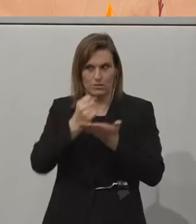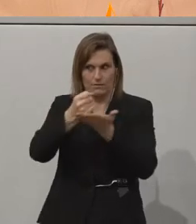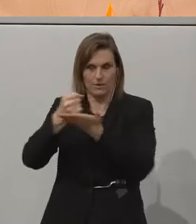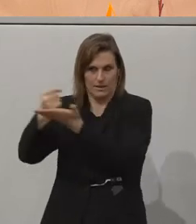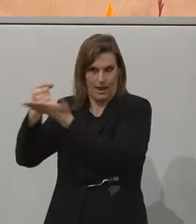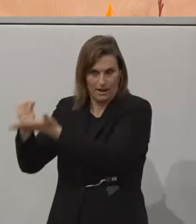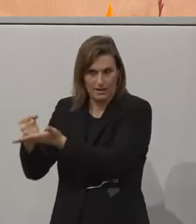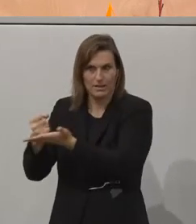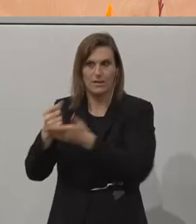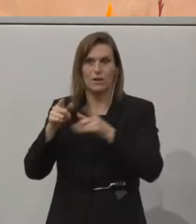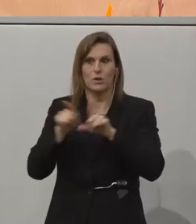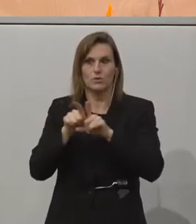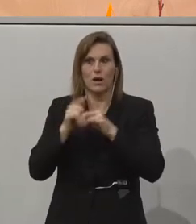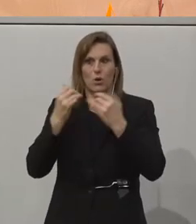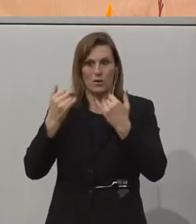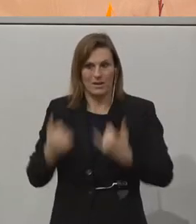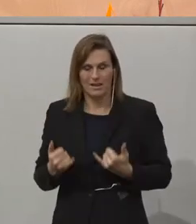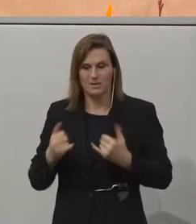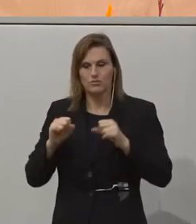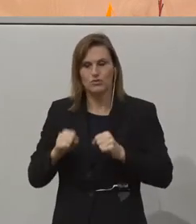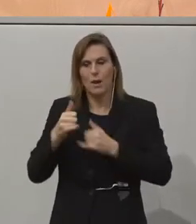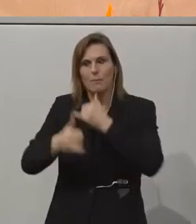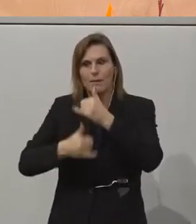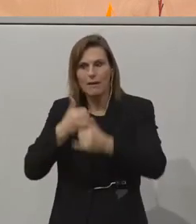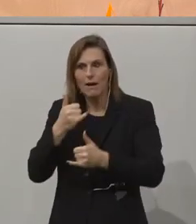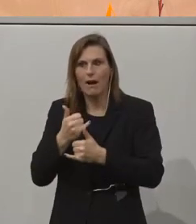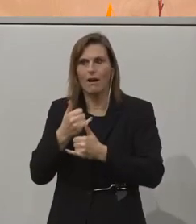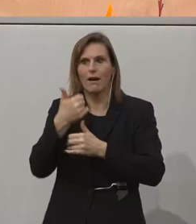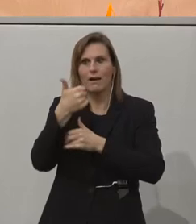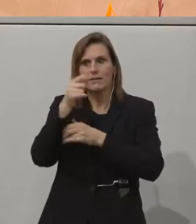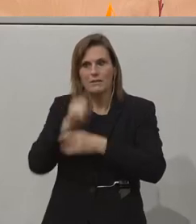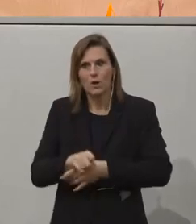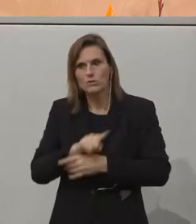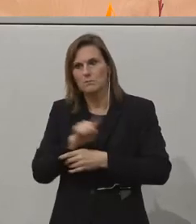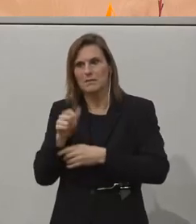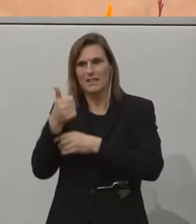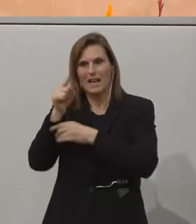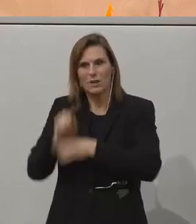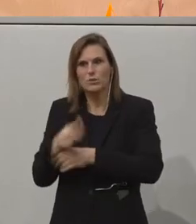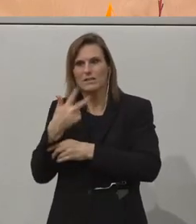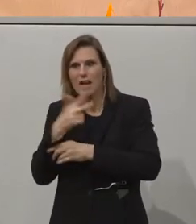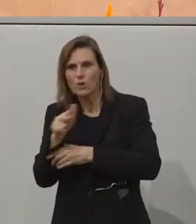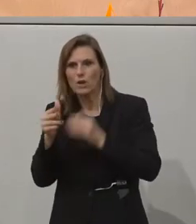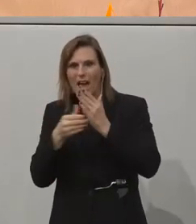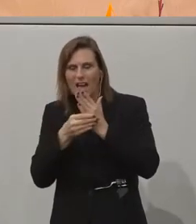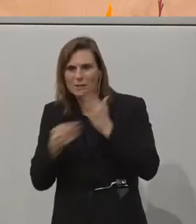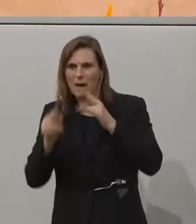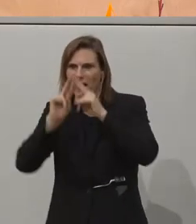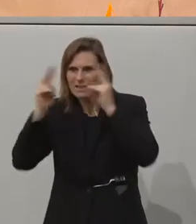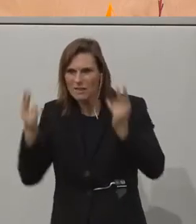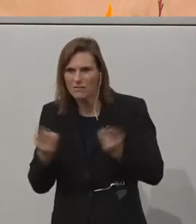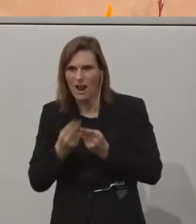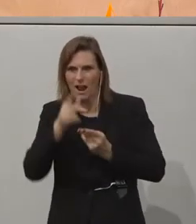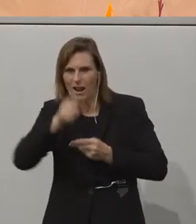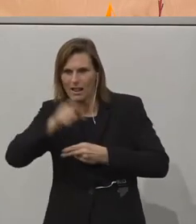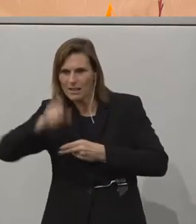Und die werden jedes Jahr von zwischen 1.000 und 1.300 Expertinnen aus der ganzen Welt in